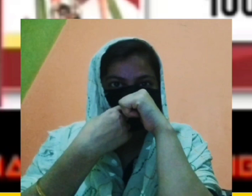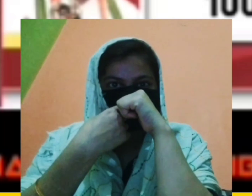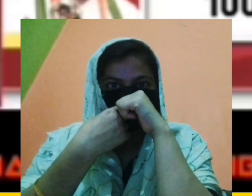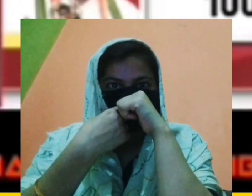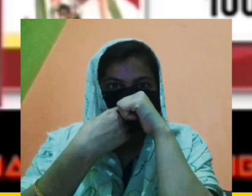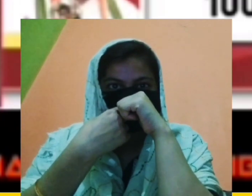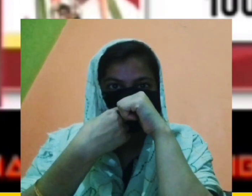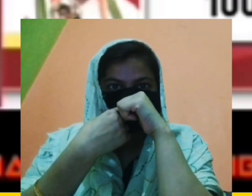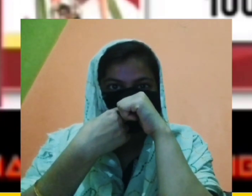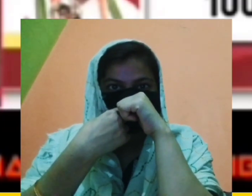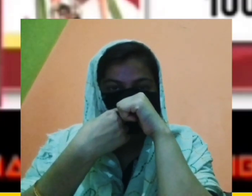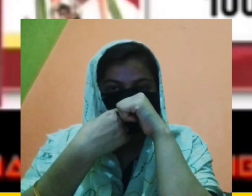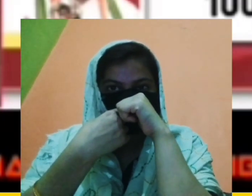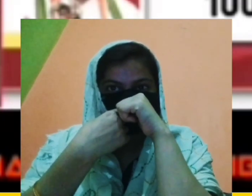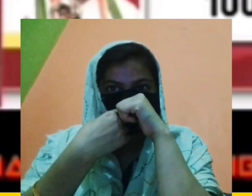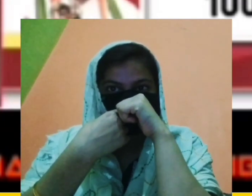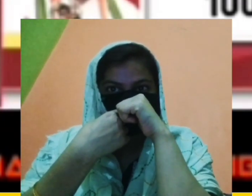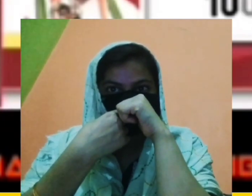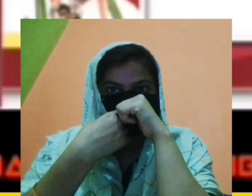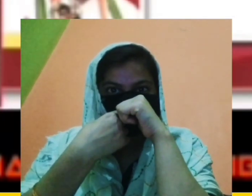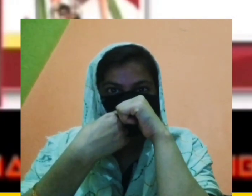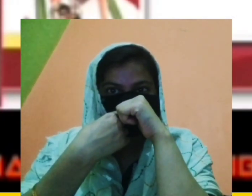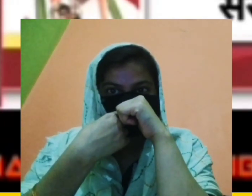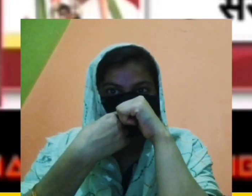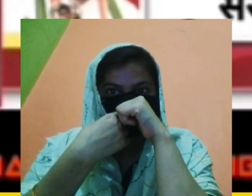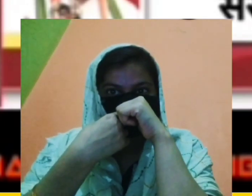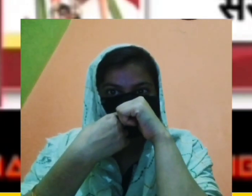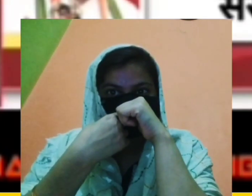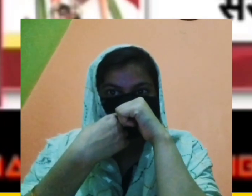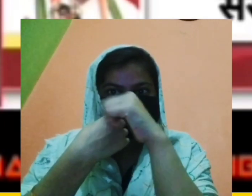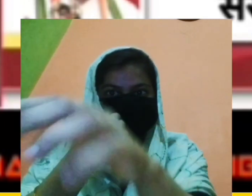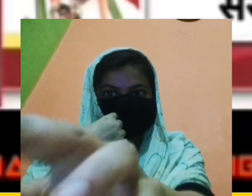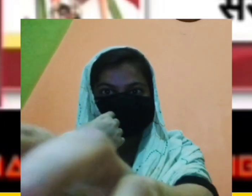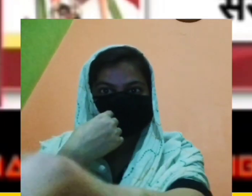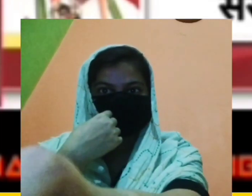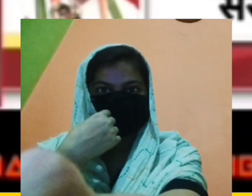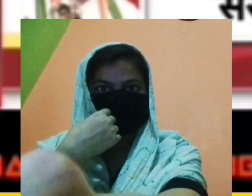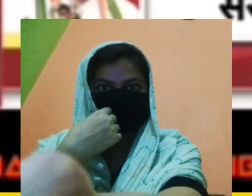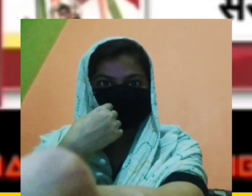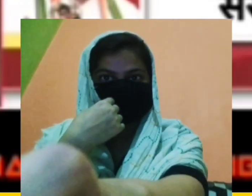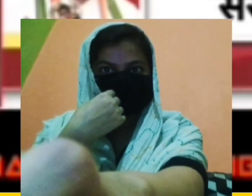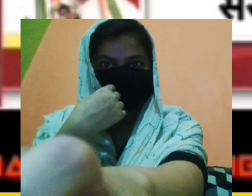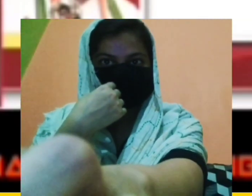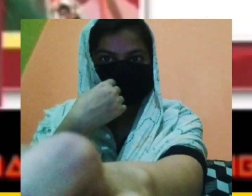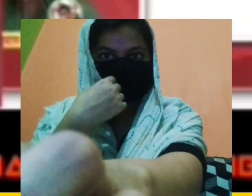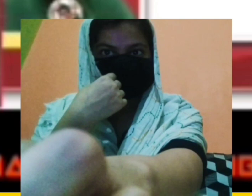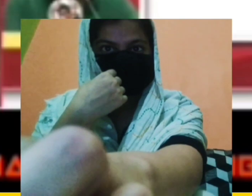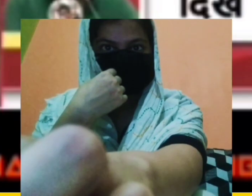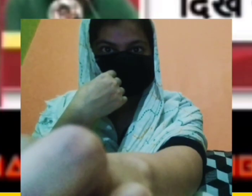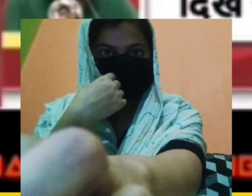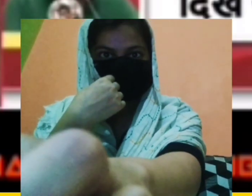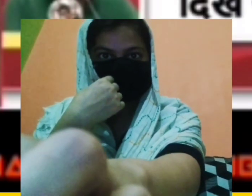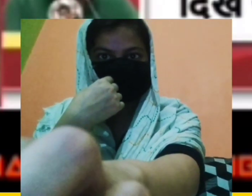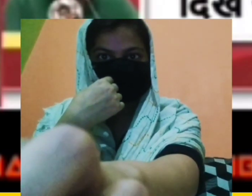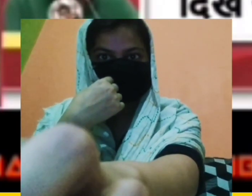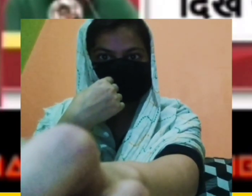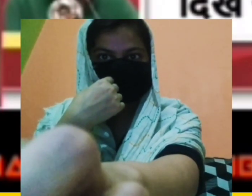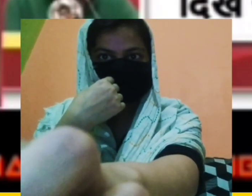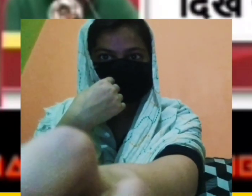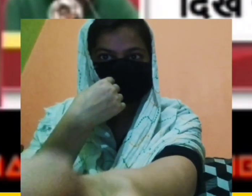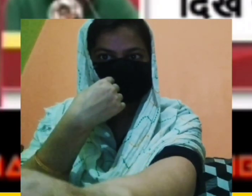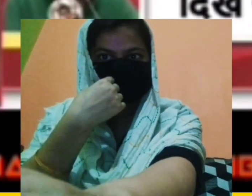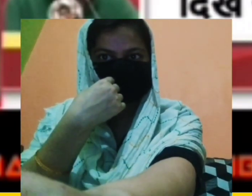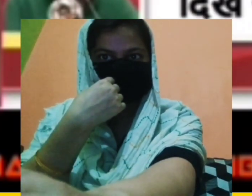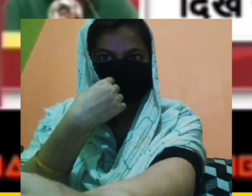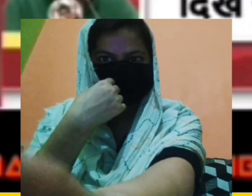मोदी जी ने कहा था 300 बाते बता दीजे जो आप कर देंगे मैं आप च्छे मदाइए मैं च्बूड बलना शाज बोलना नए